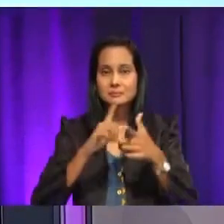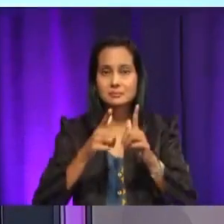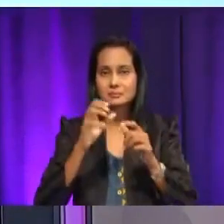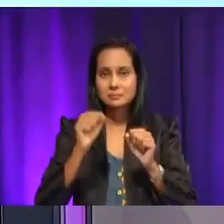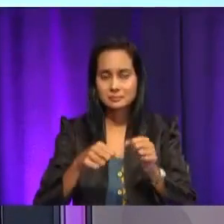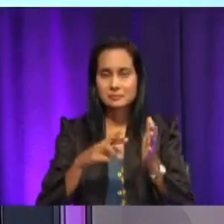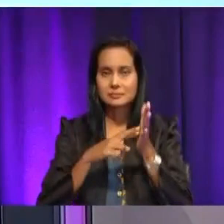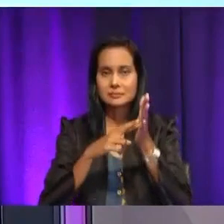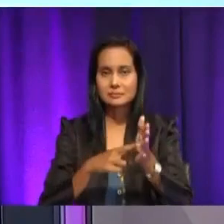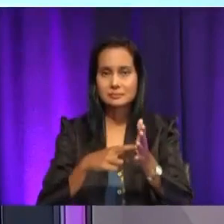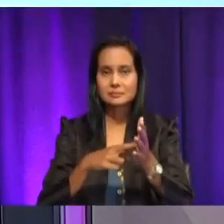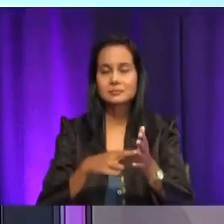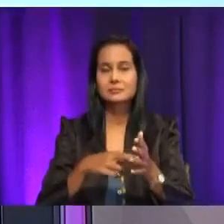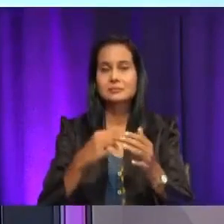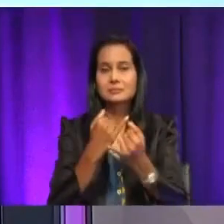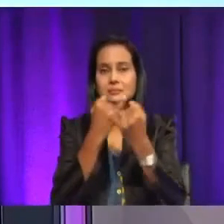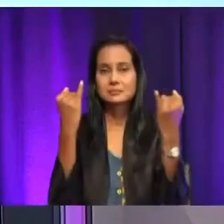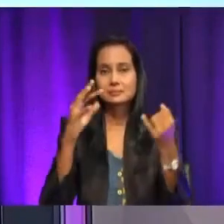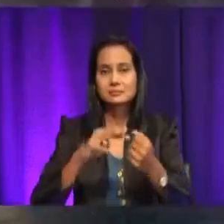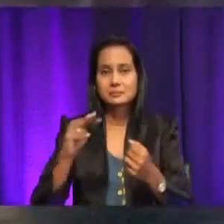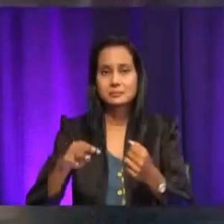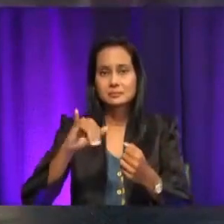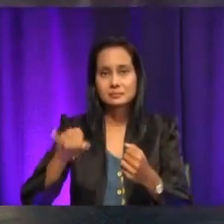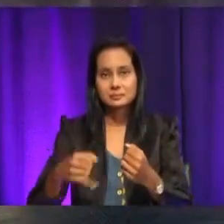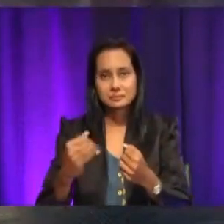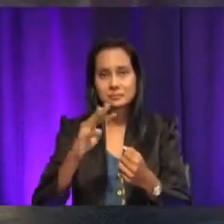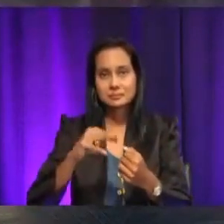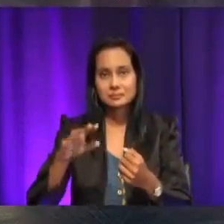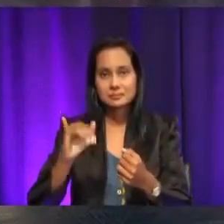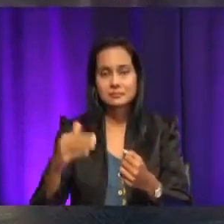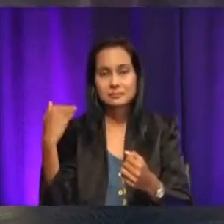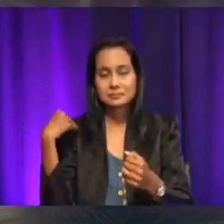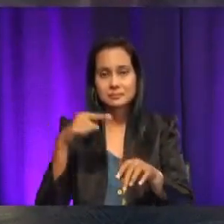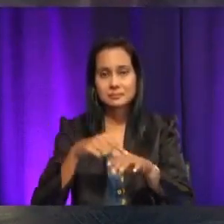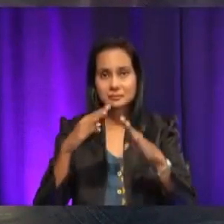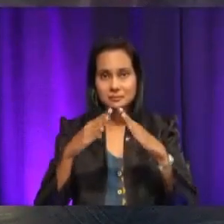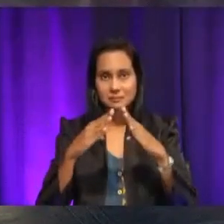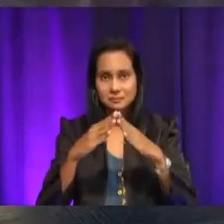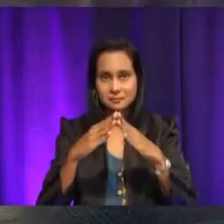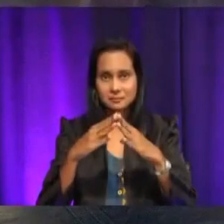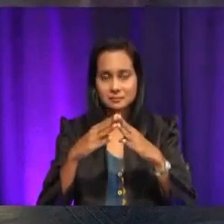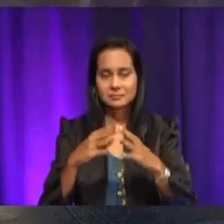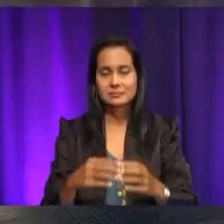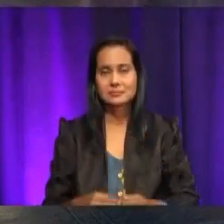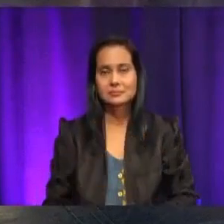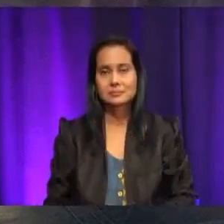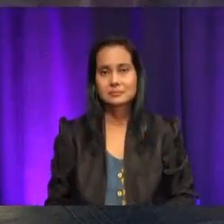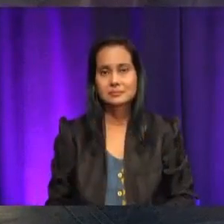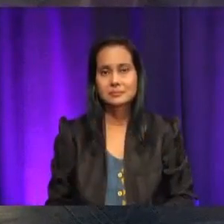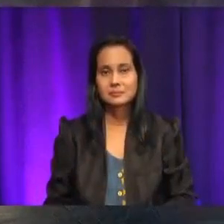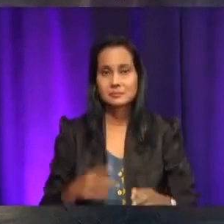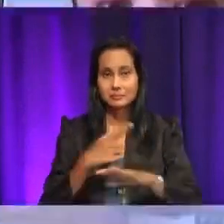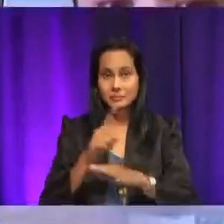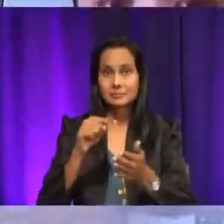Begitu juga dengan murid-murid yang berada di rumah. Mudah kan? Kak Ria pun dah tahu dah macam mana, Cikgu. Lepas ini,